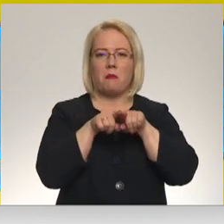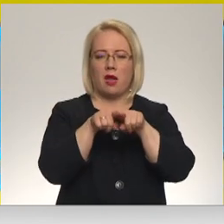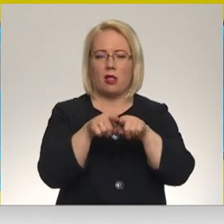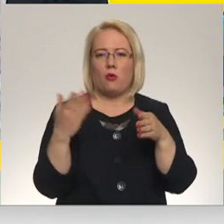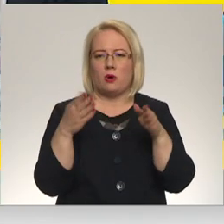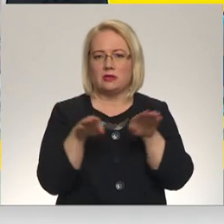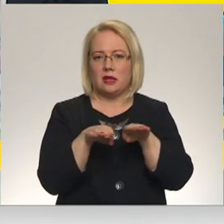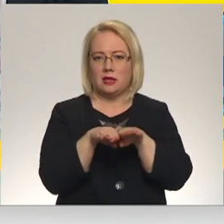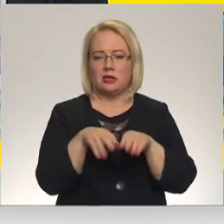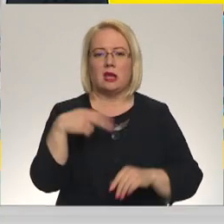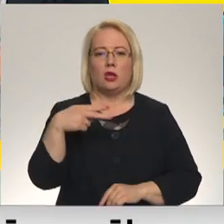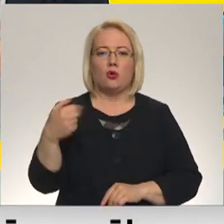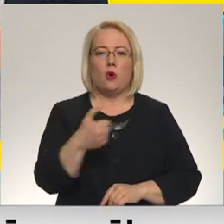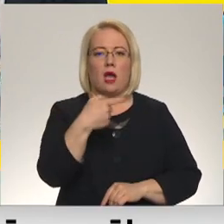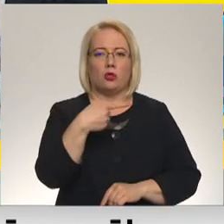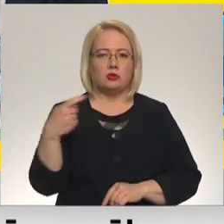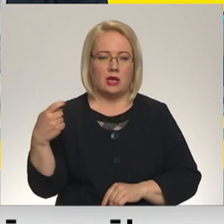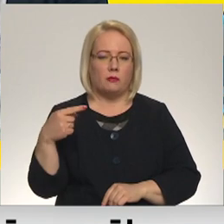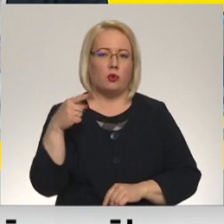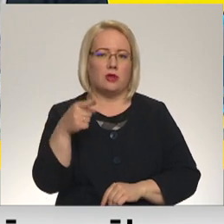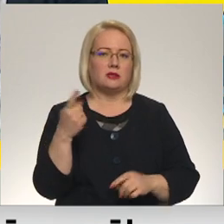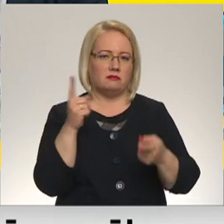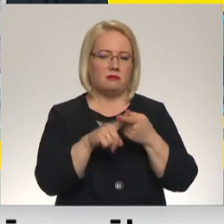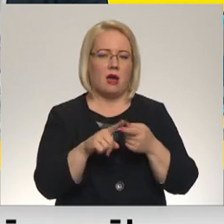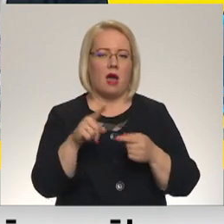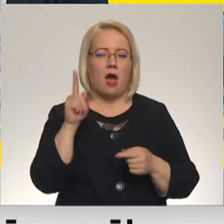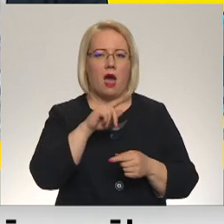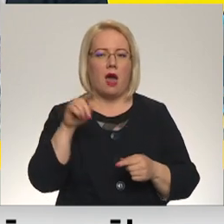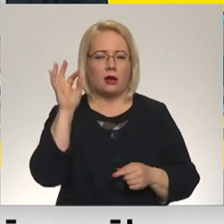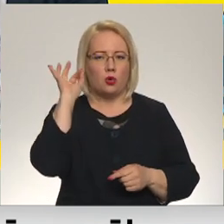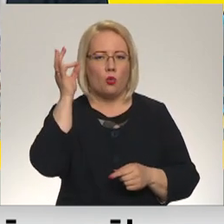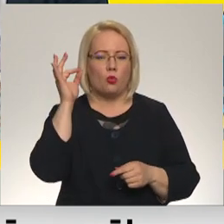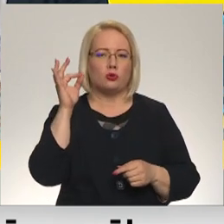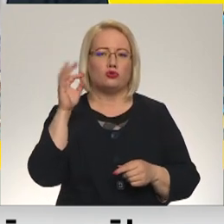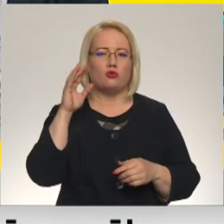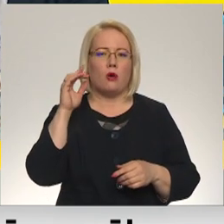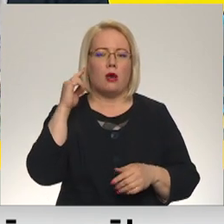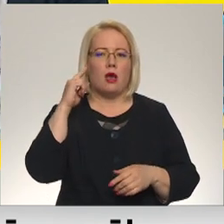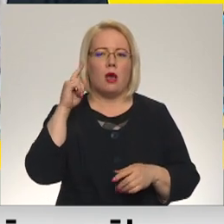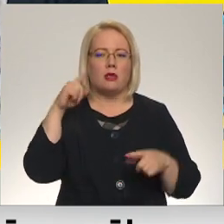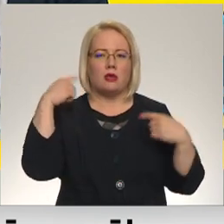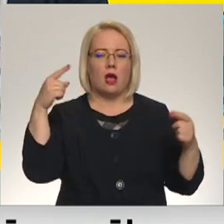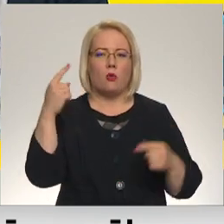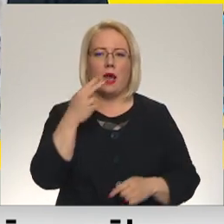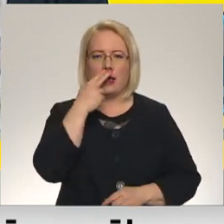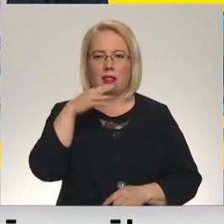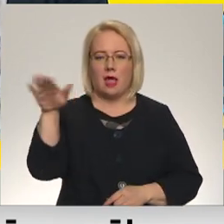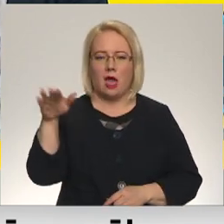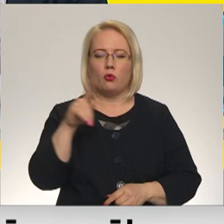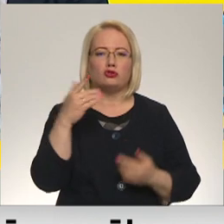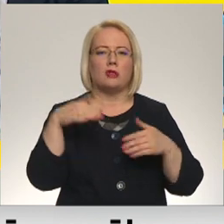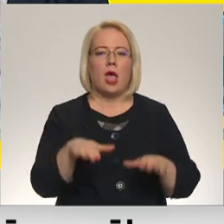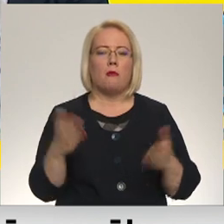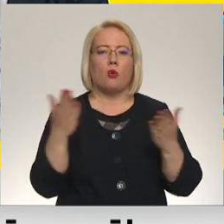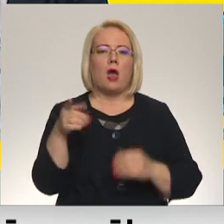sev. Tas ir ar 20. gadsimtu un tas ir ar jukušo apsēsto Adolfu Hitlera, kas līdzīgā veidā lēma, kurām tautām ir tiesības